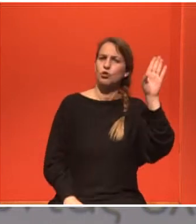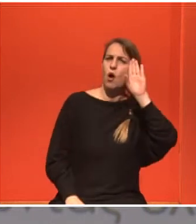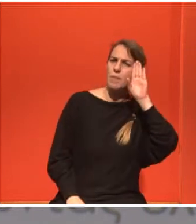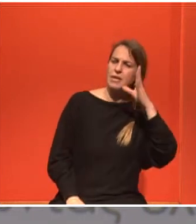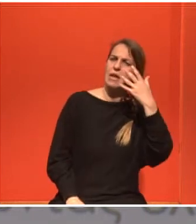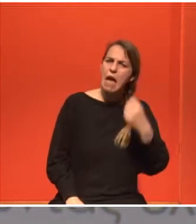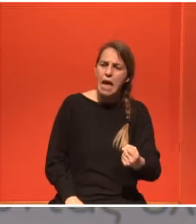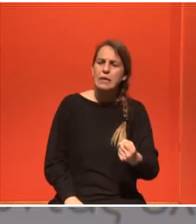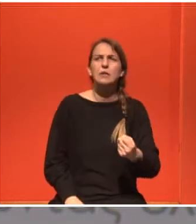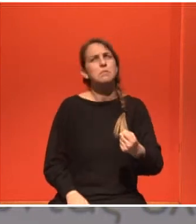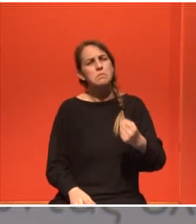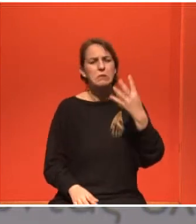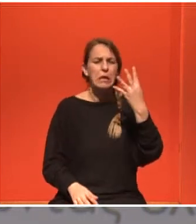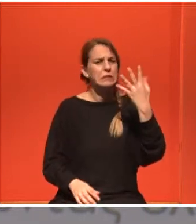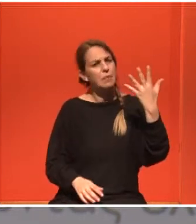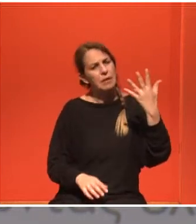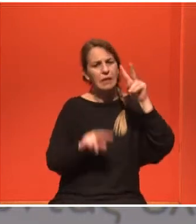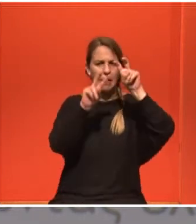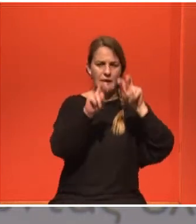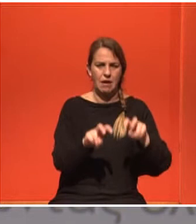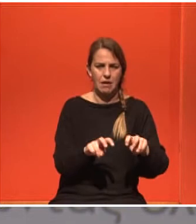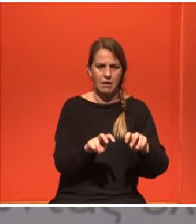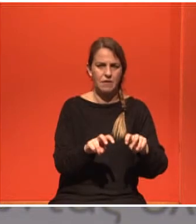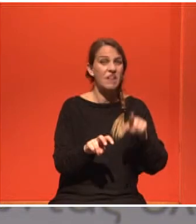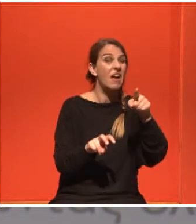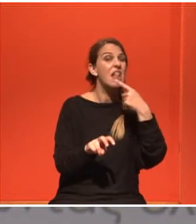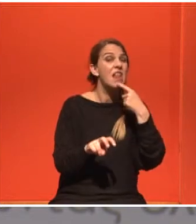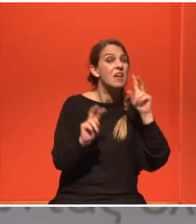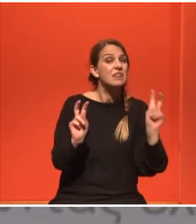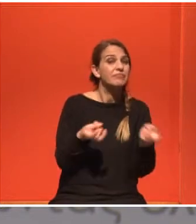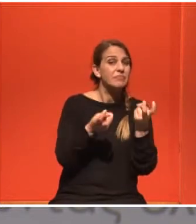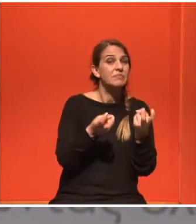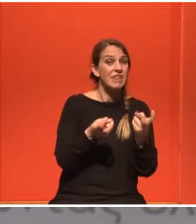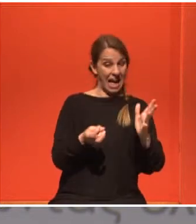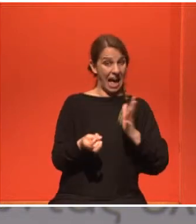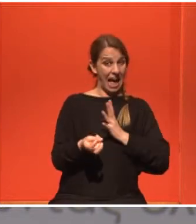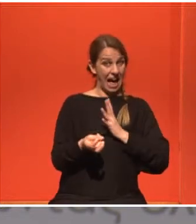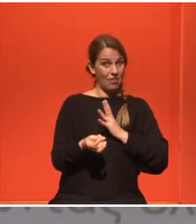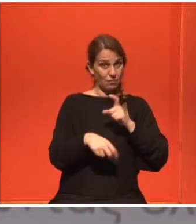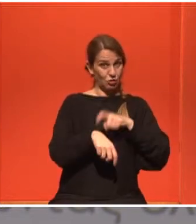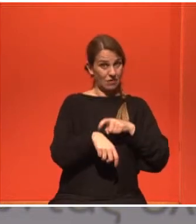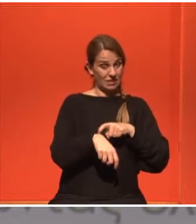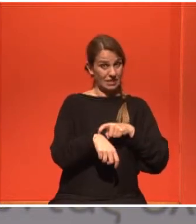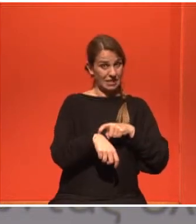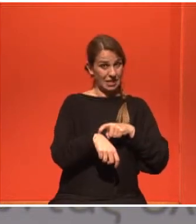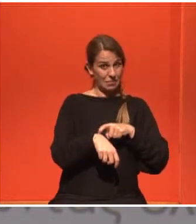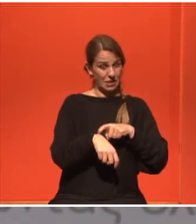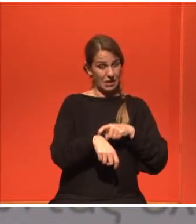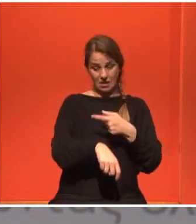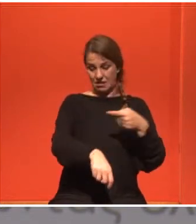έρευνες οι οποίες δείχνουν ότι οι άνθρωποι που έκαναν τη γυμναστική κατά τη διάρκεια των